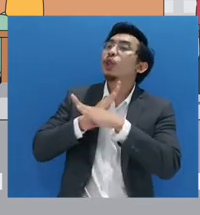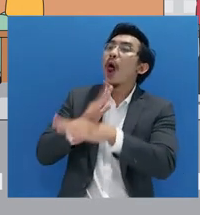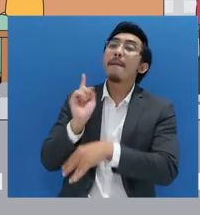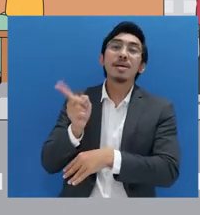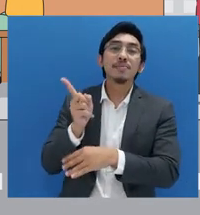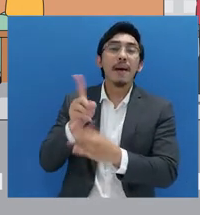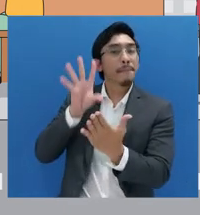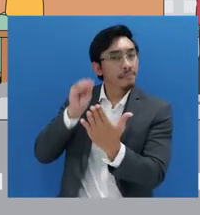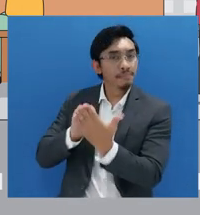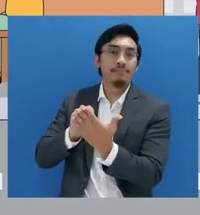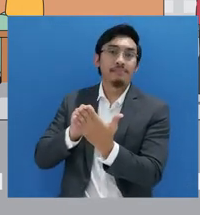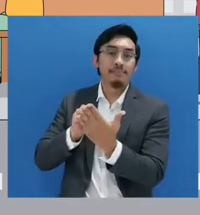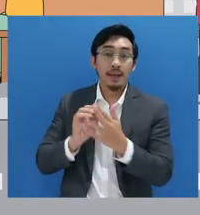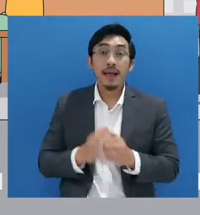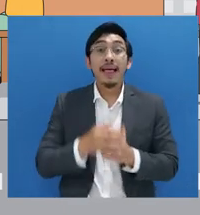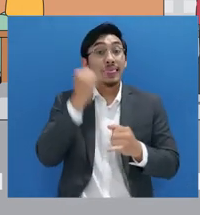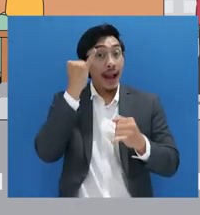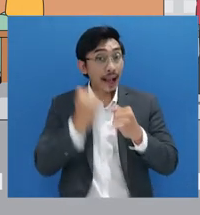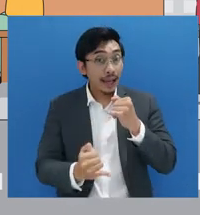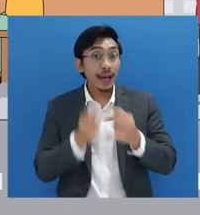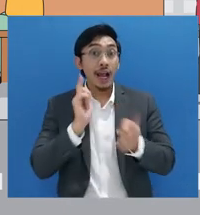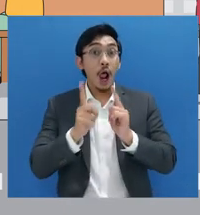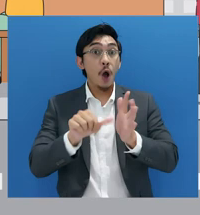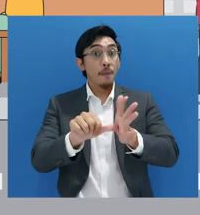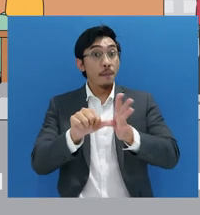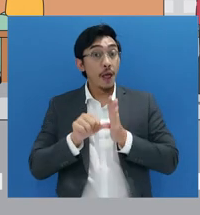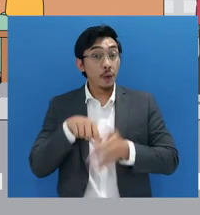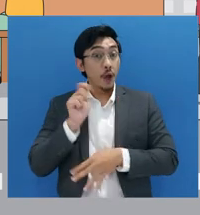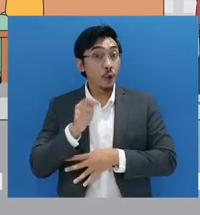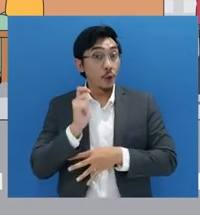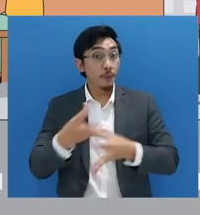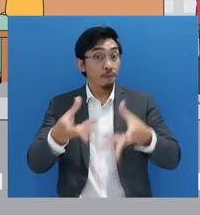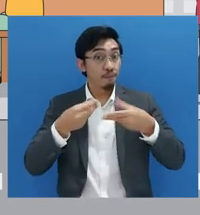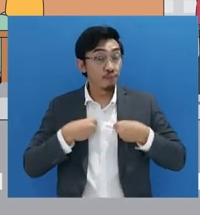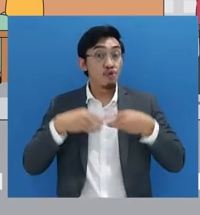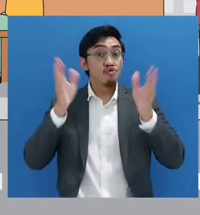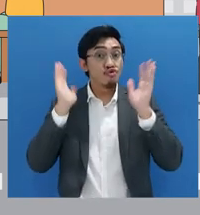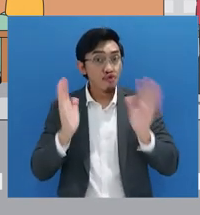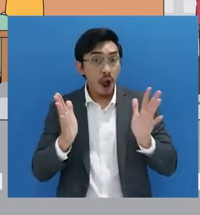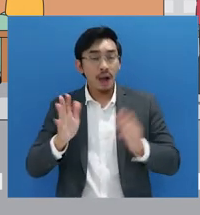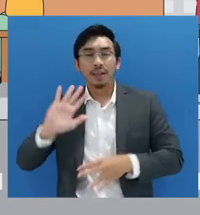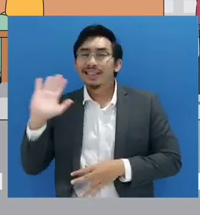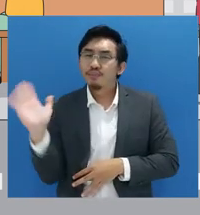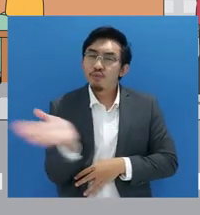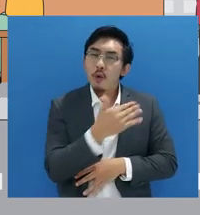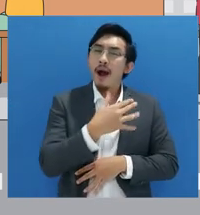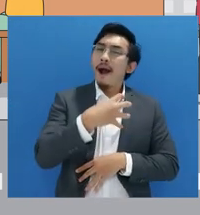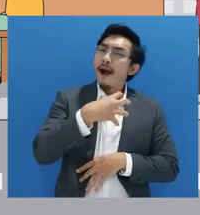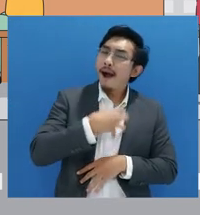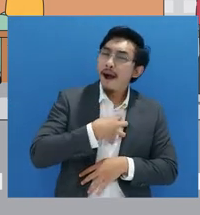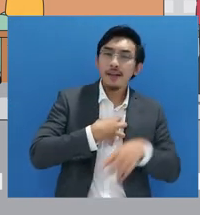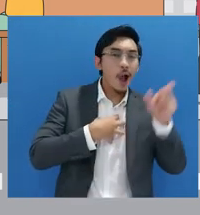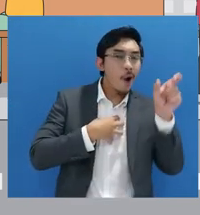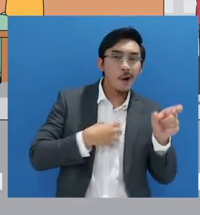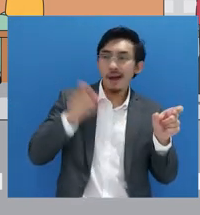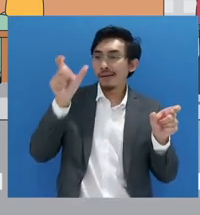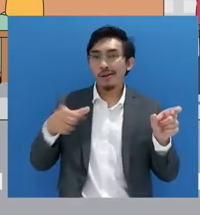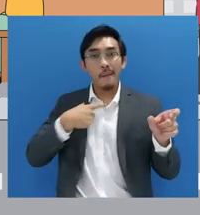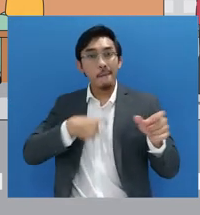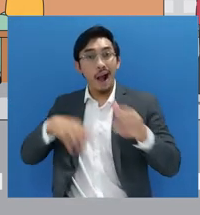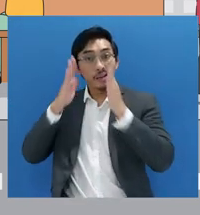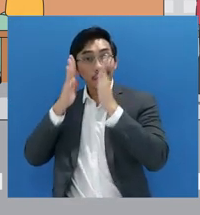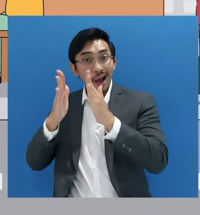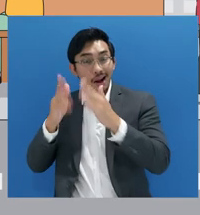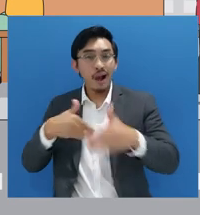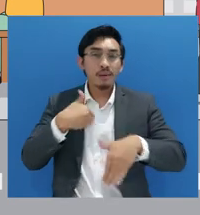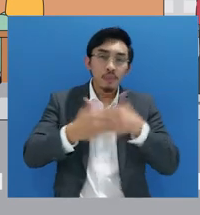mendapatkan bantuan hukum, maka semua hak antara klien dengan apokat berlaku, seperti hak atas kerasian komunikasi, hak untuk surat